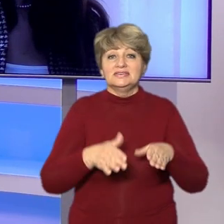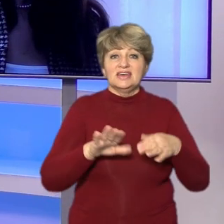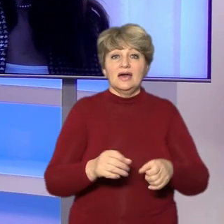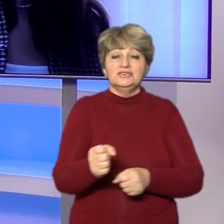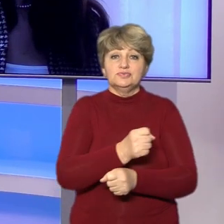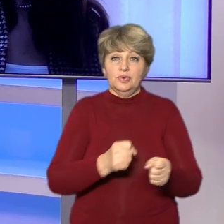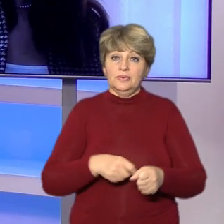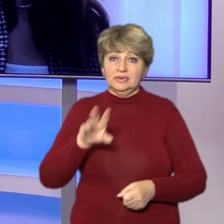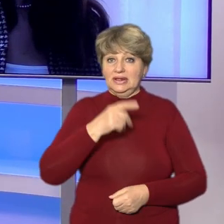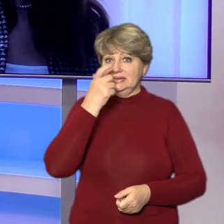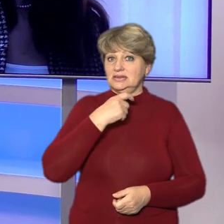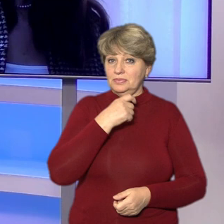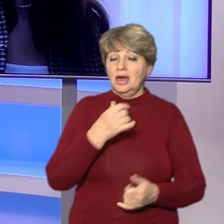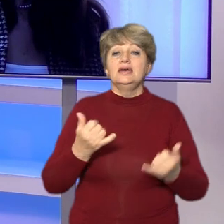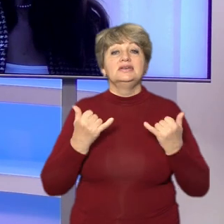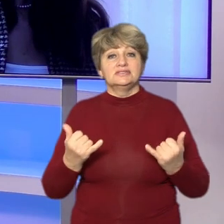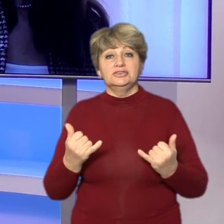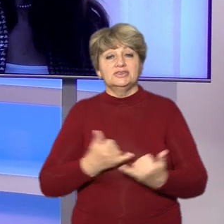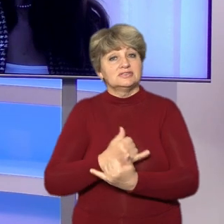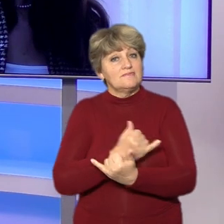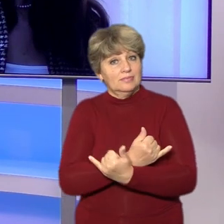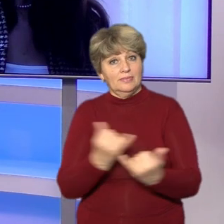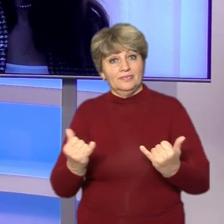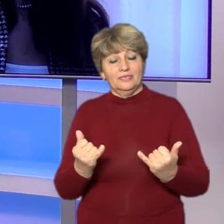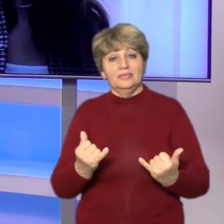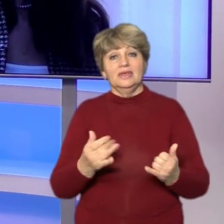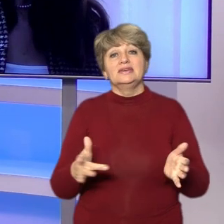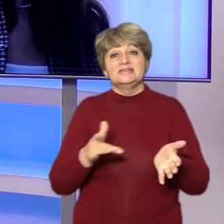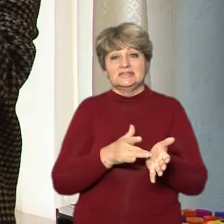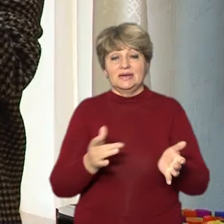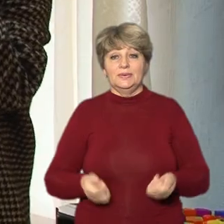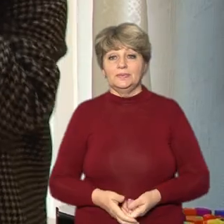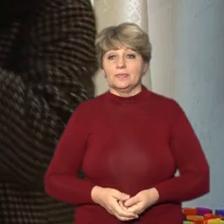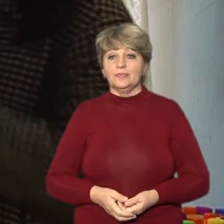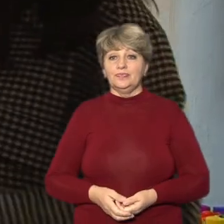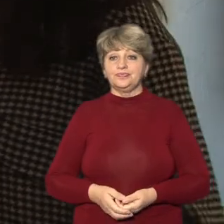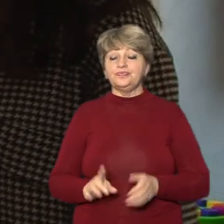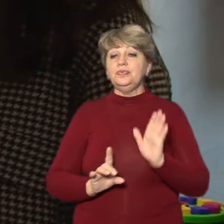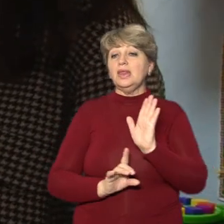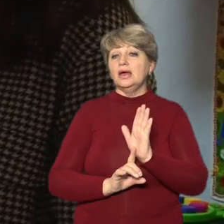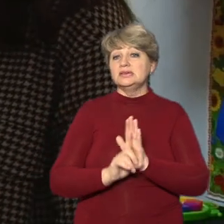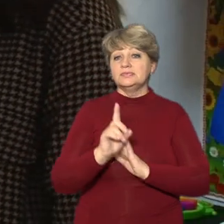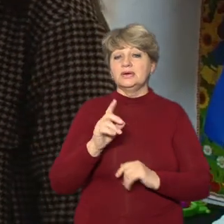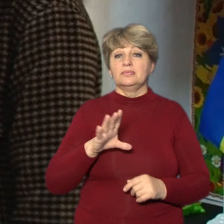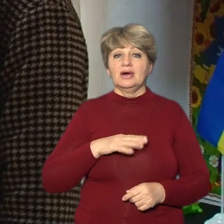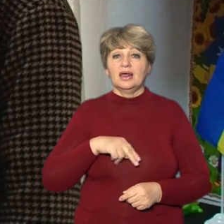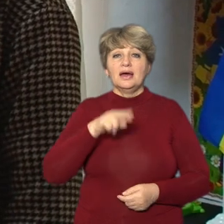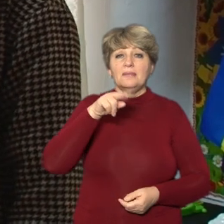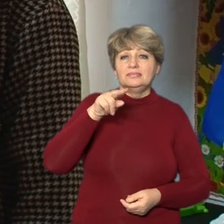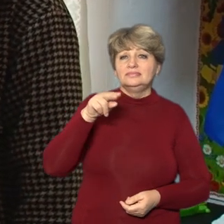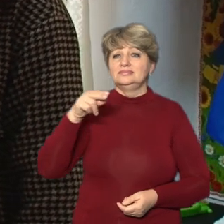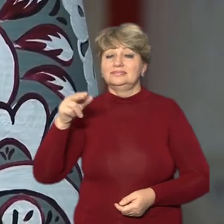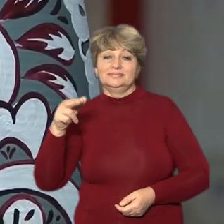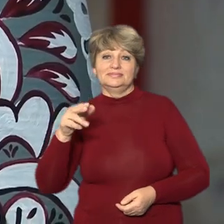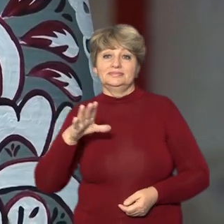Цю ж оздоблює і з доброчинною метою, якою розкаже Наталія Старинець. Спочатку починала маркером, тут можна іноді